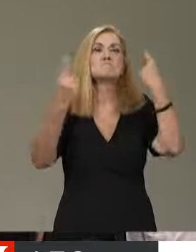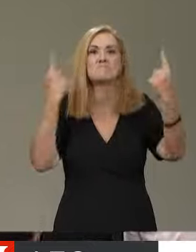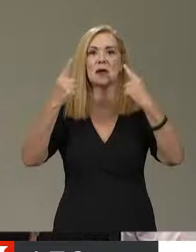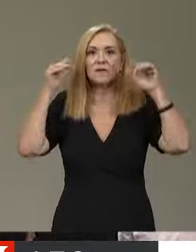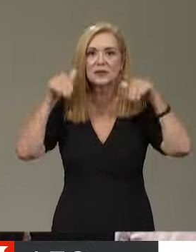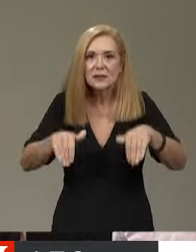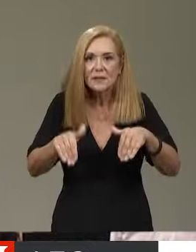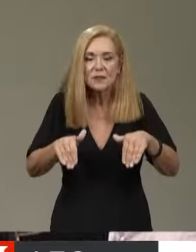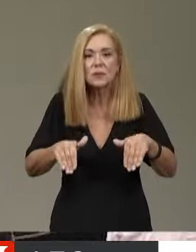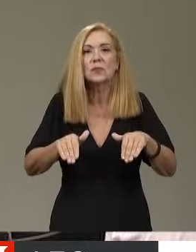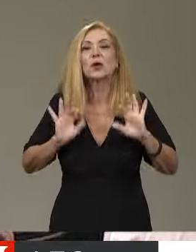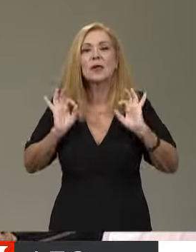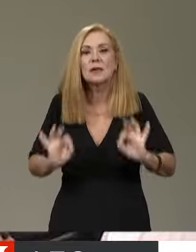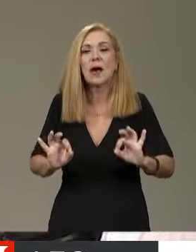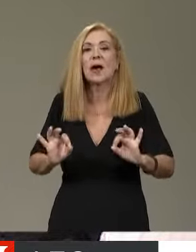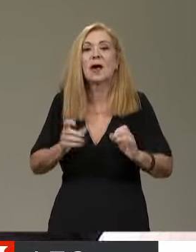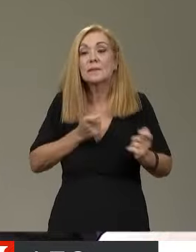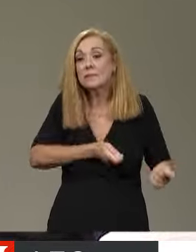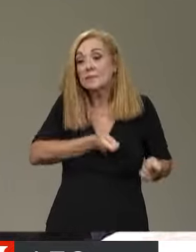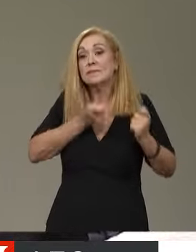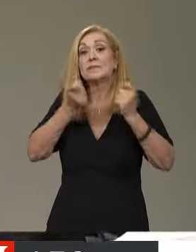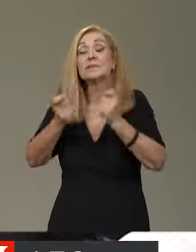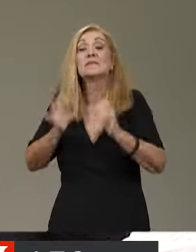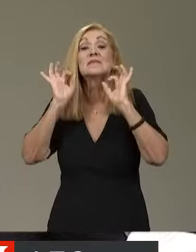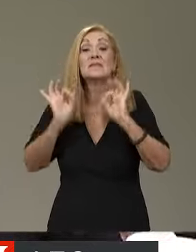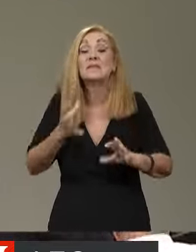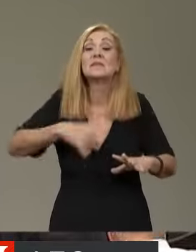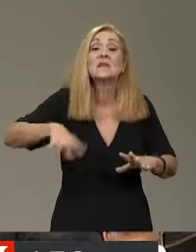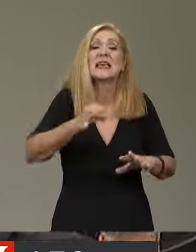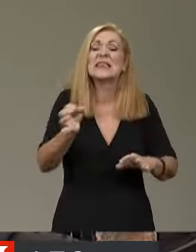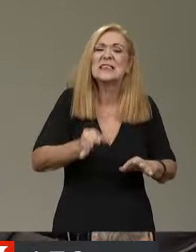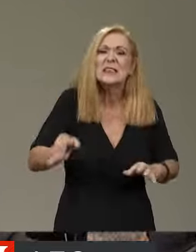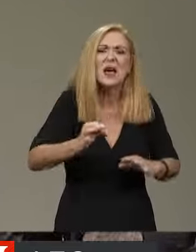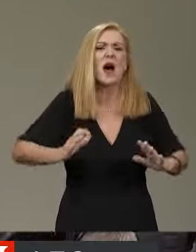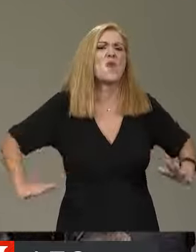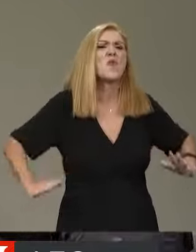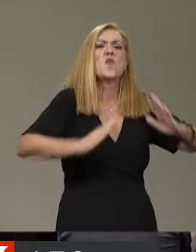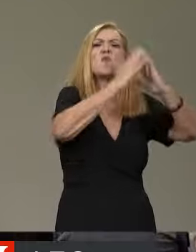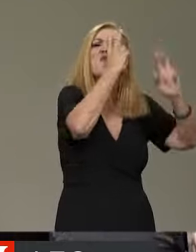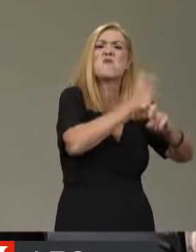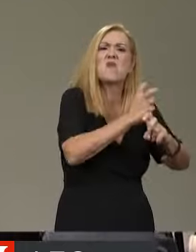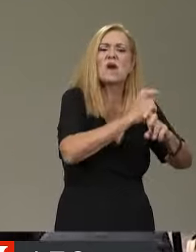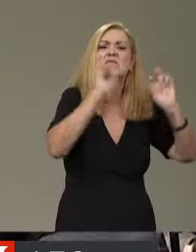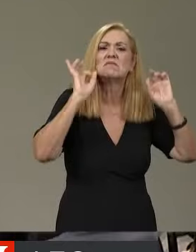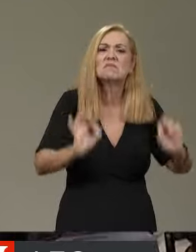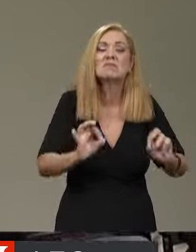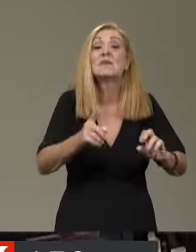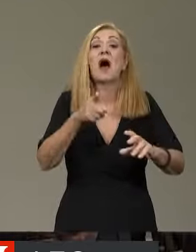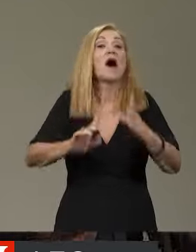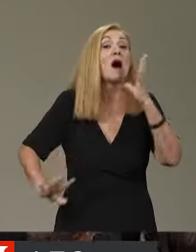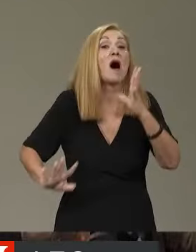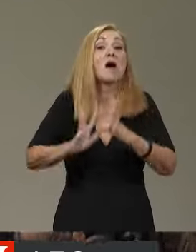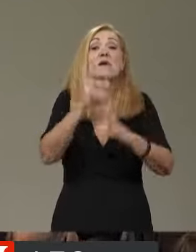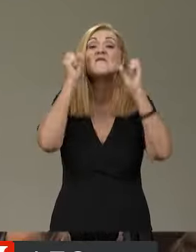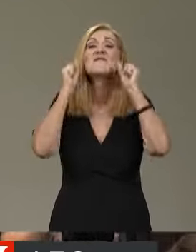και την παράδοση, ειδικά των πανέμορφων οικισμών των νησιών και των βουνών μας. Θεμέλιο της ανάπτυξης